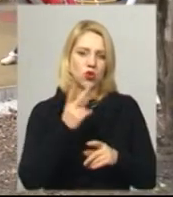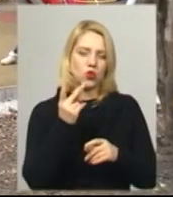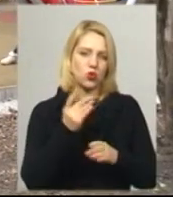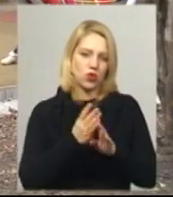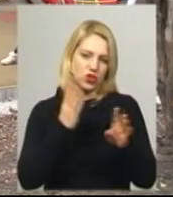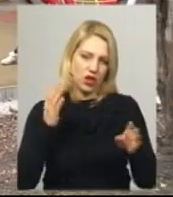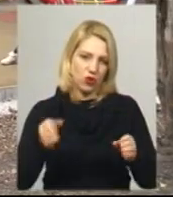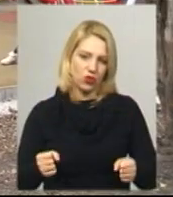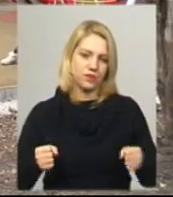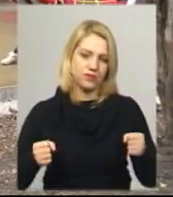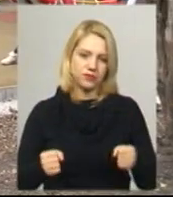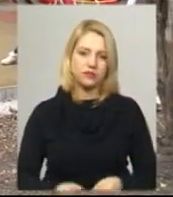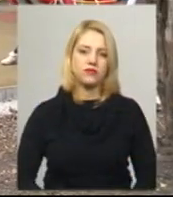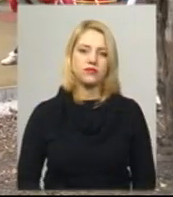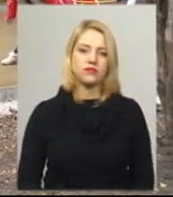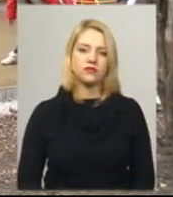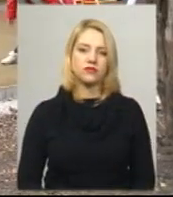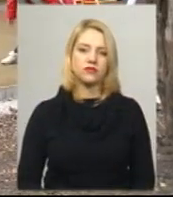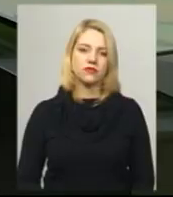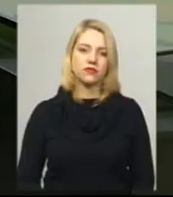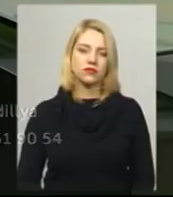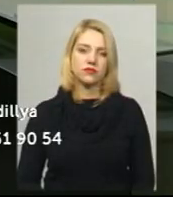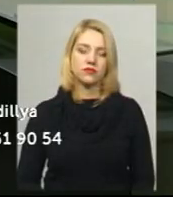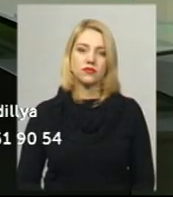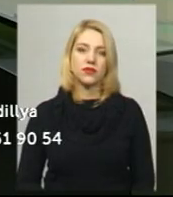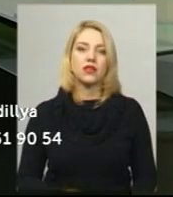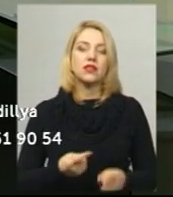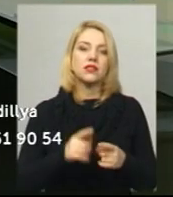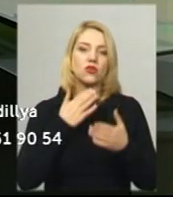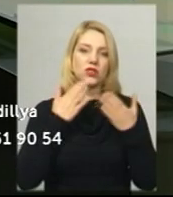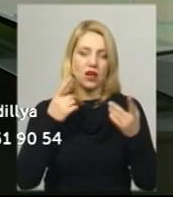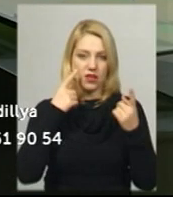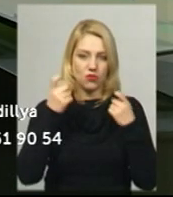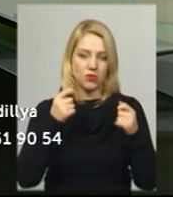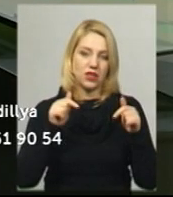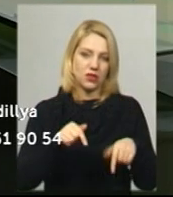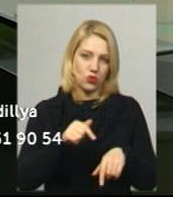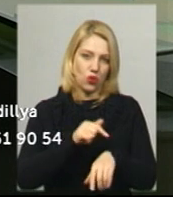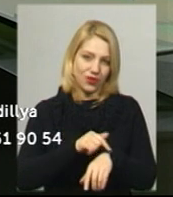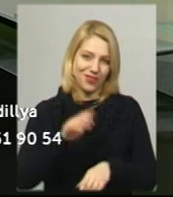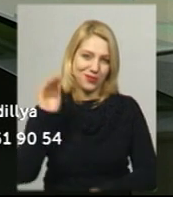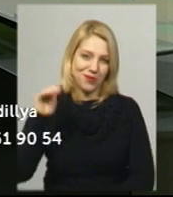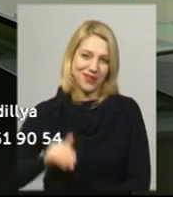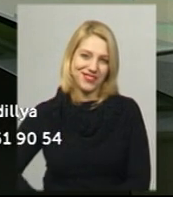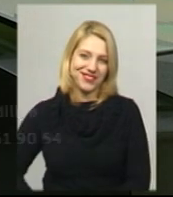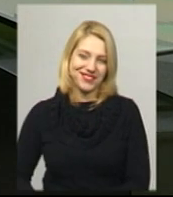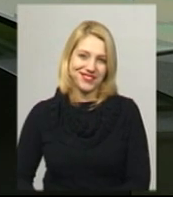Цегольник. Новини на Суспільному. Хмельницький. Це була остання інформація на цю годину. Побачимось.